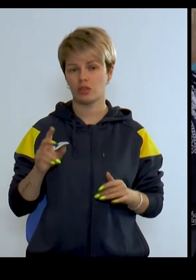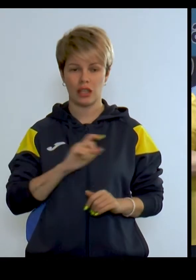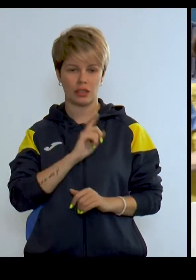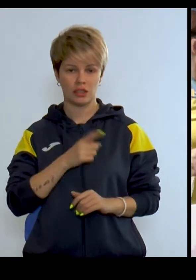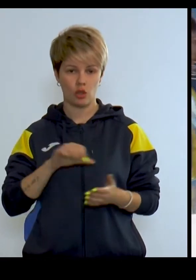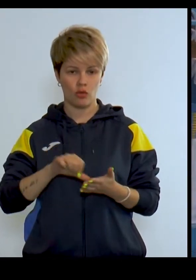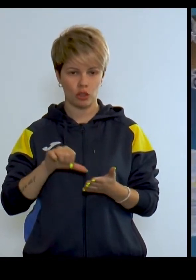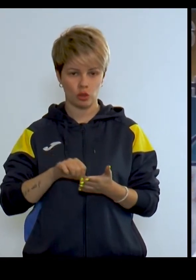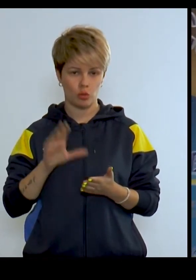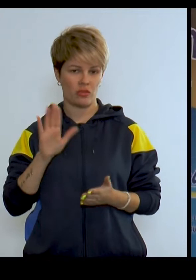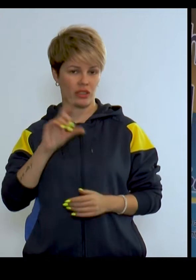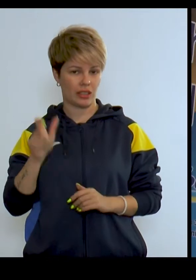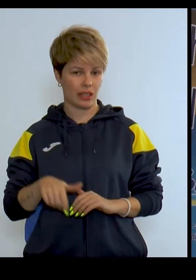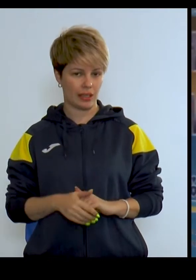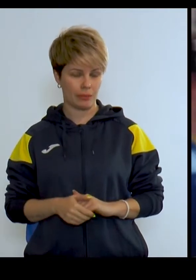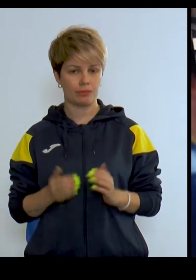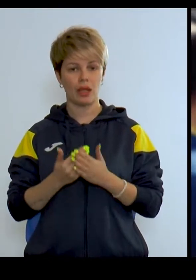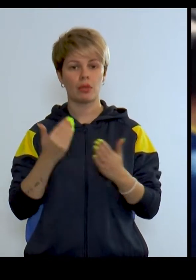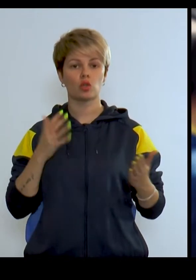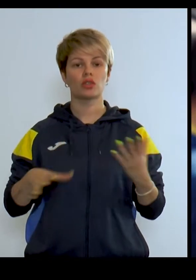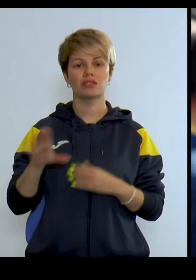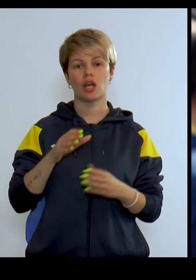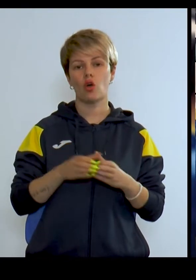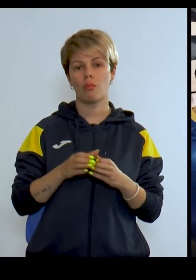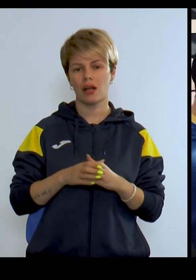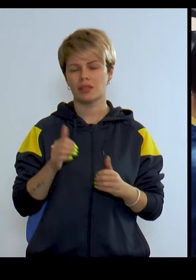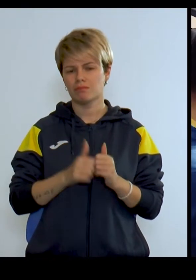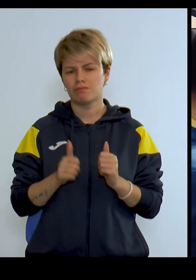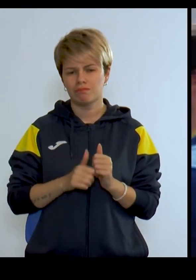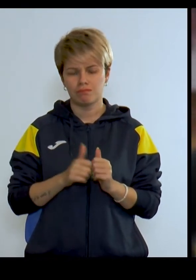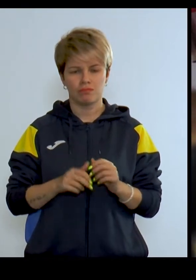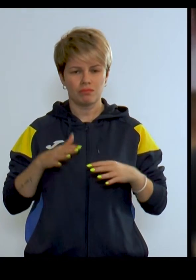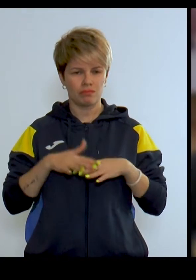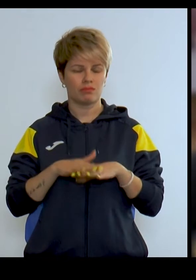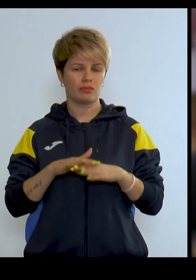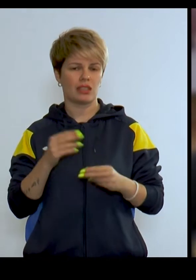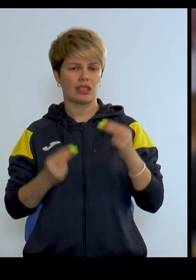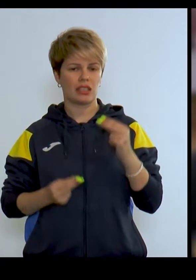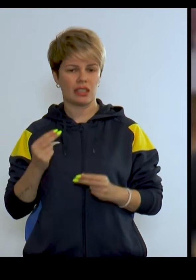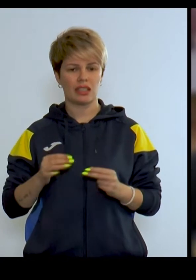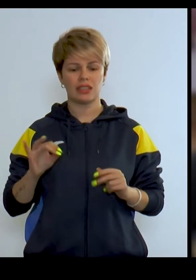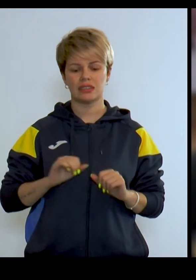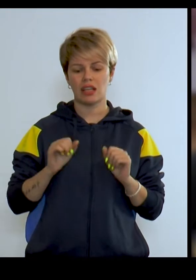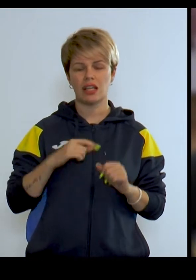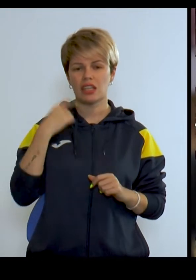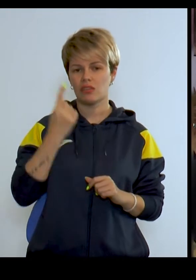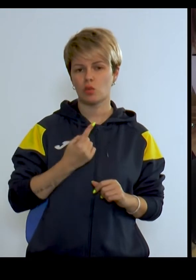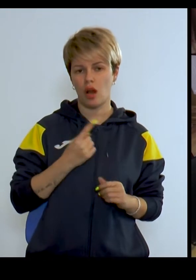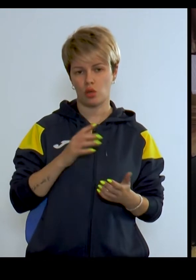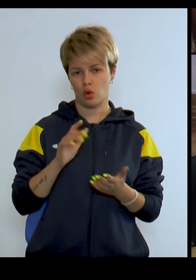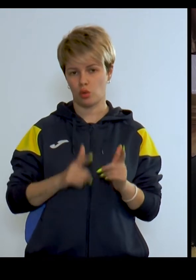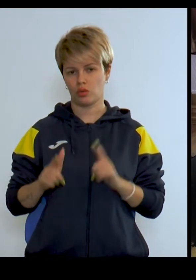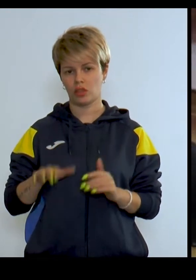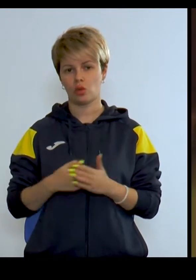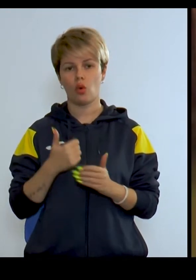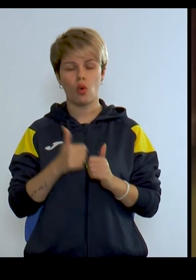розраховувати на сильний виступ у Італії. Напередодні ося команда ретельно вибудовувала стратегію гри і старалася індивідуально